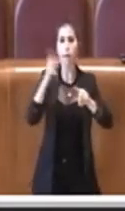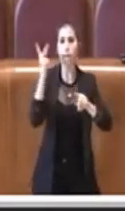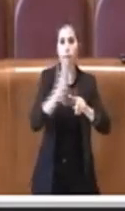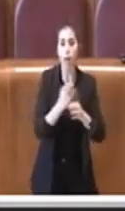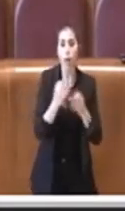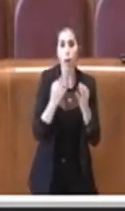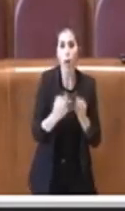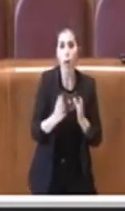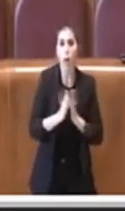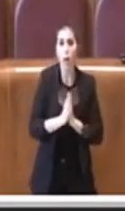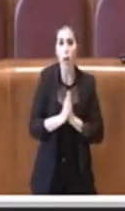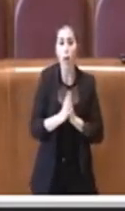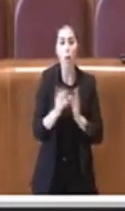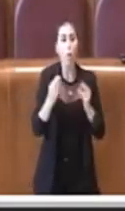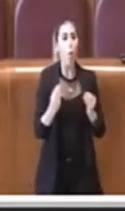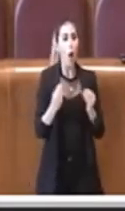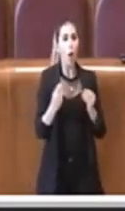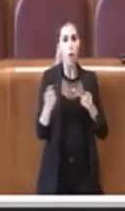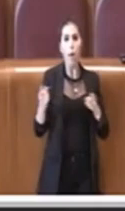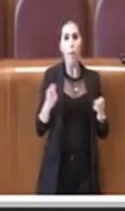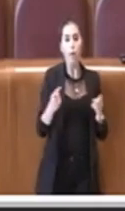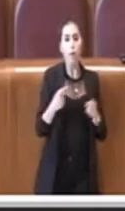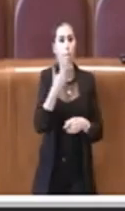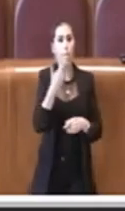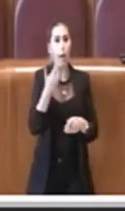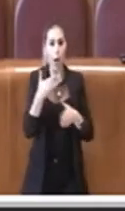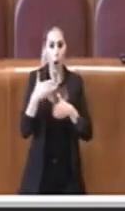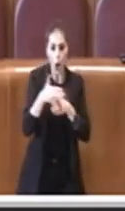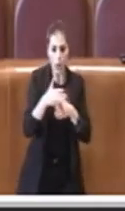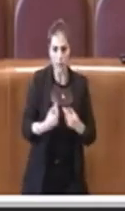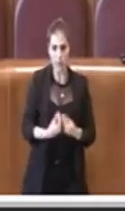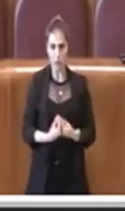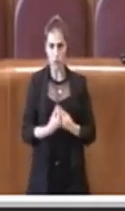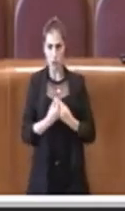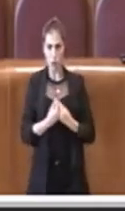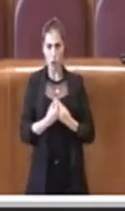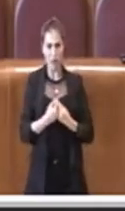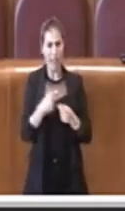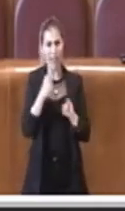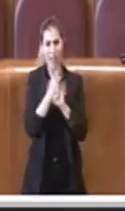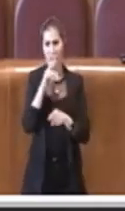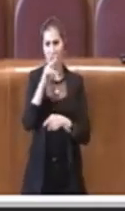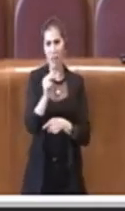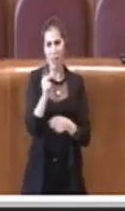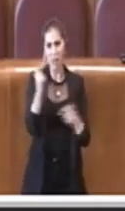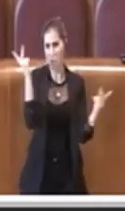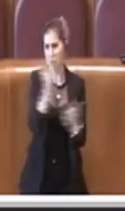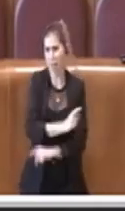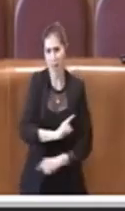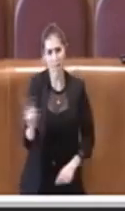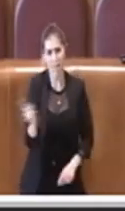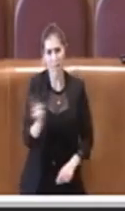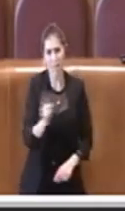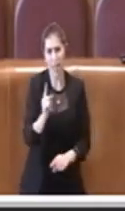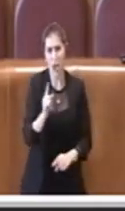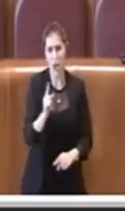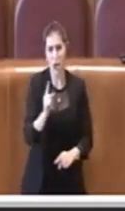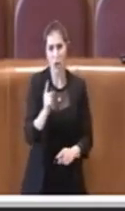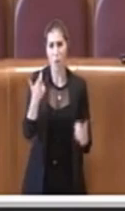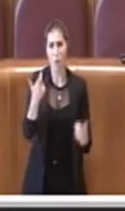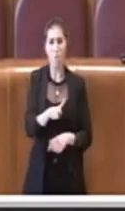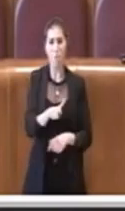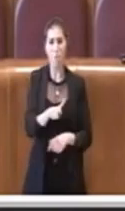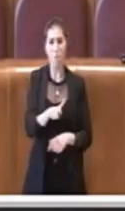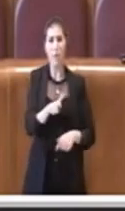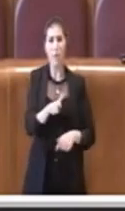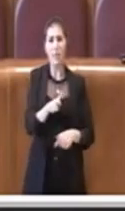perciò quando sento parlare di una mancanza di condivisione devo smentire in modo categorico ovviamente le opposizioni, perché comunque